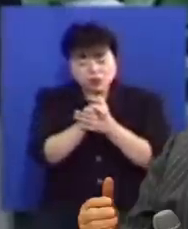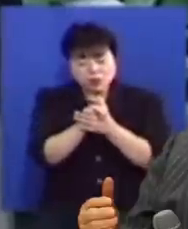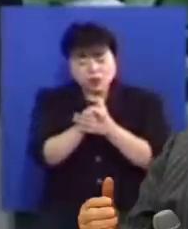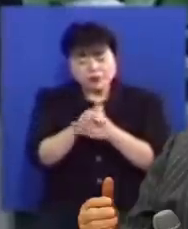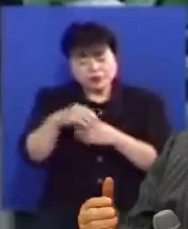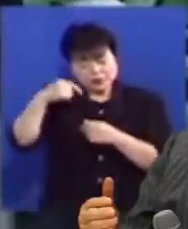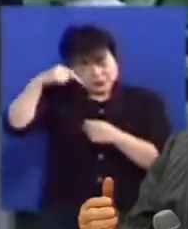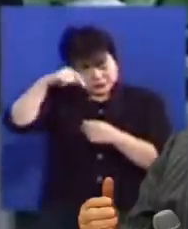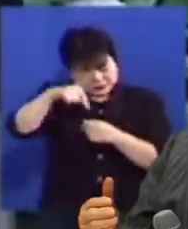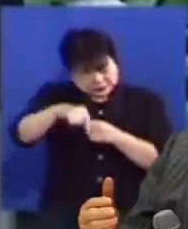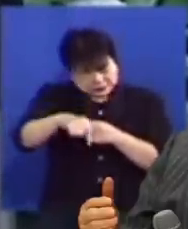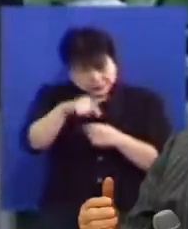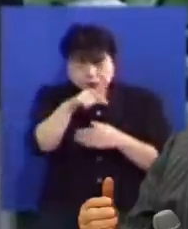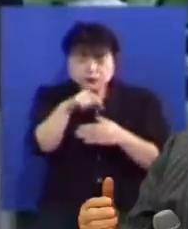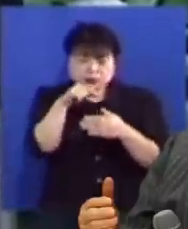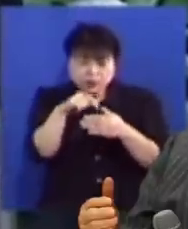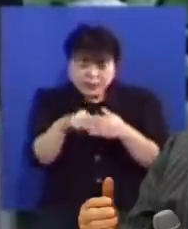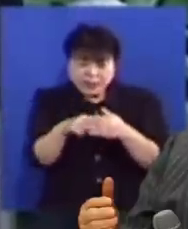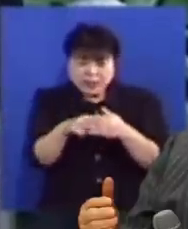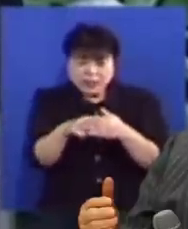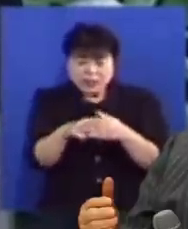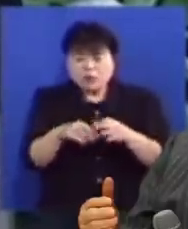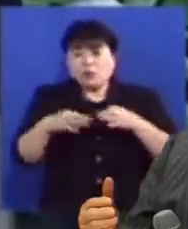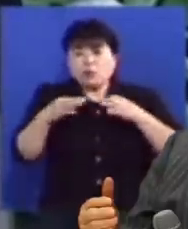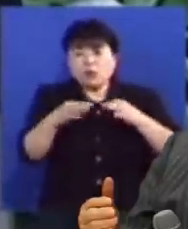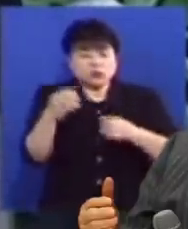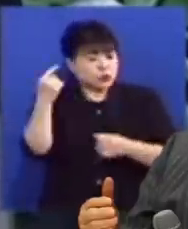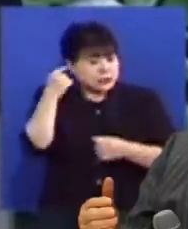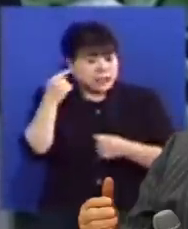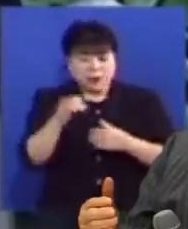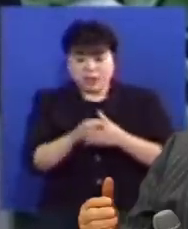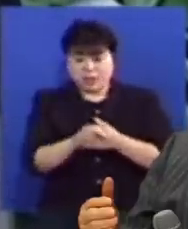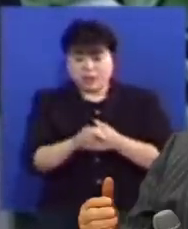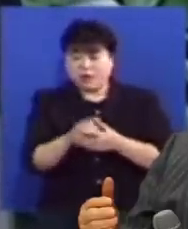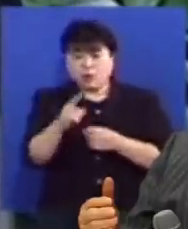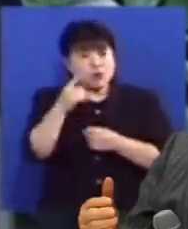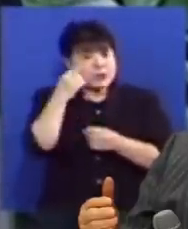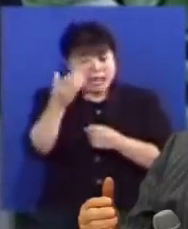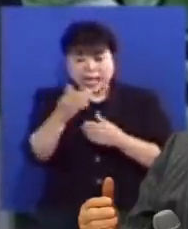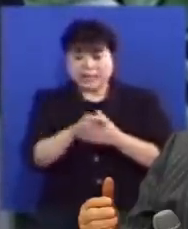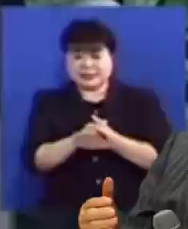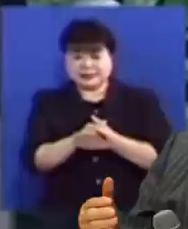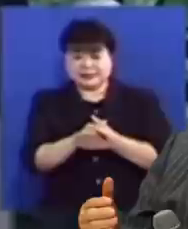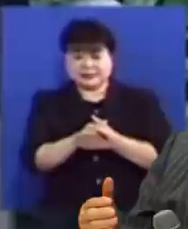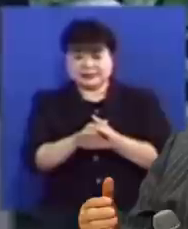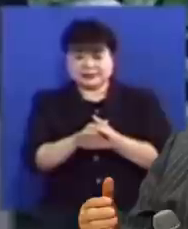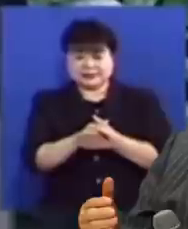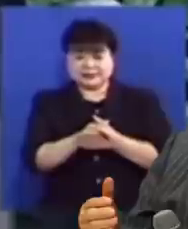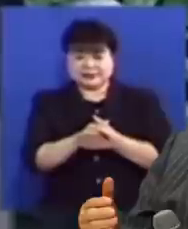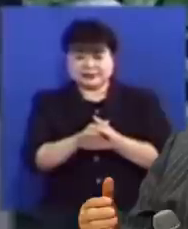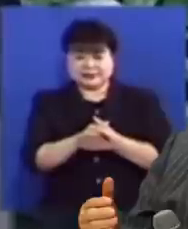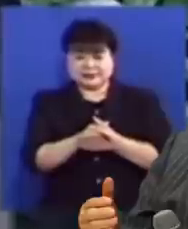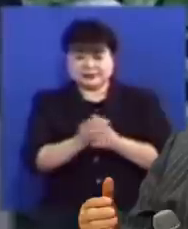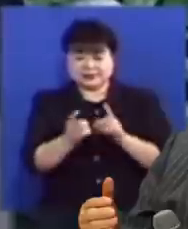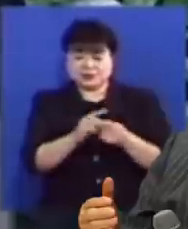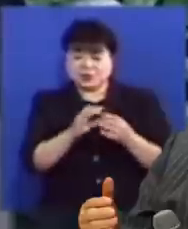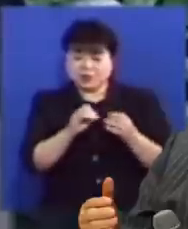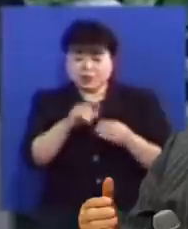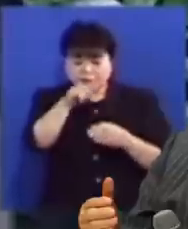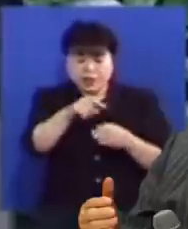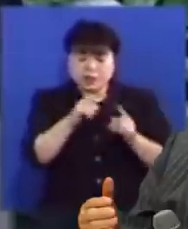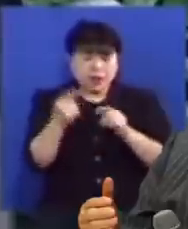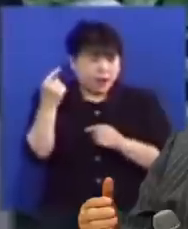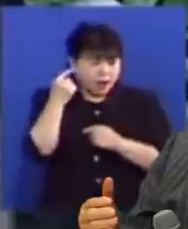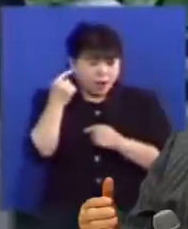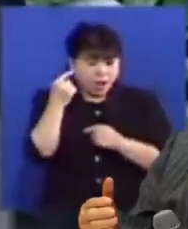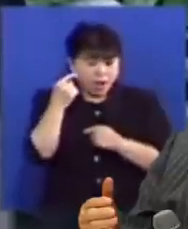깊은 속에서 음성이 들려오는데 이게 뭡니까 우리는 서로 이야기하면 바깥에서 이야기하는데